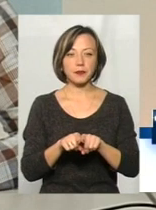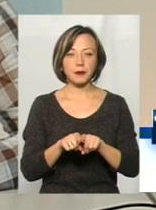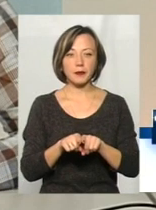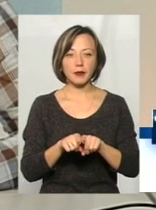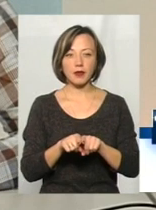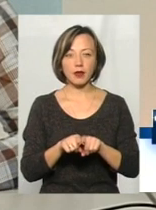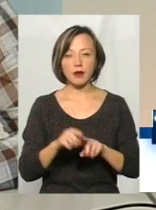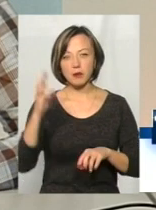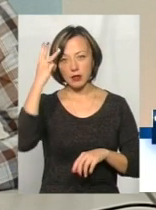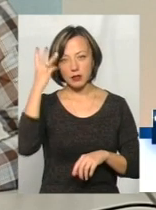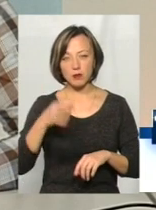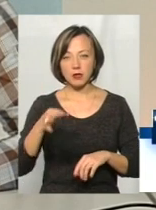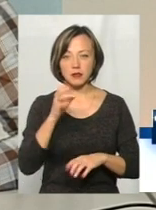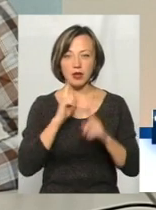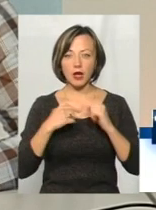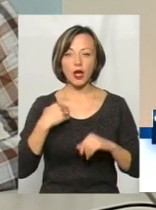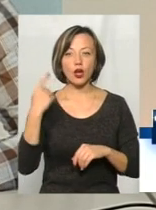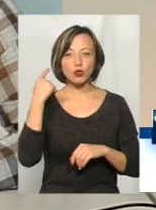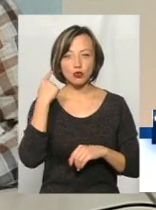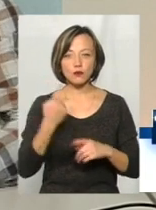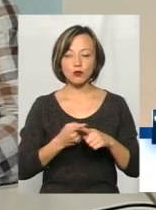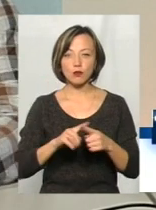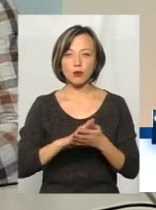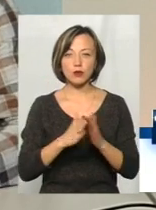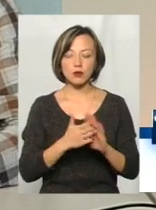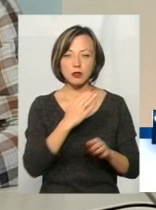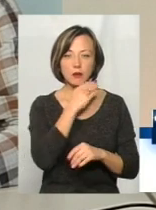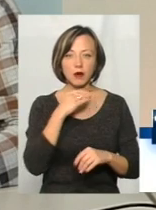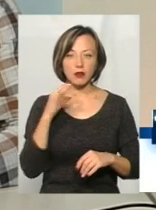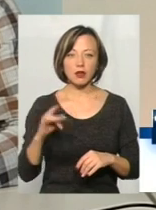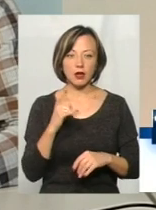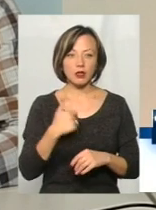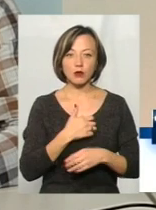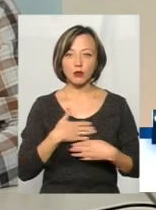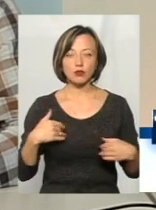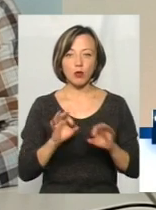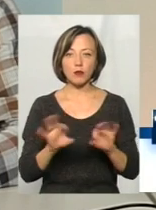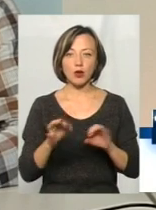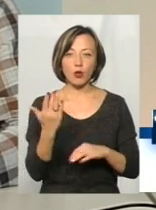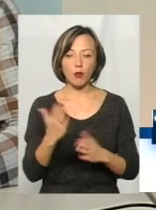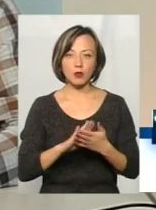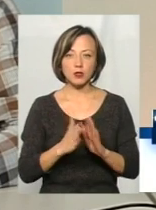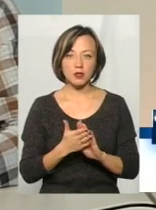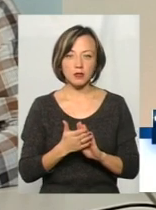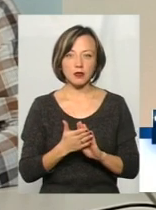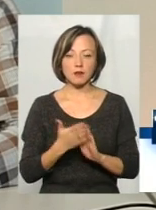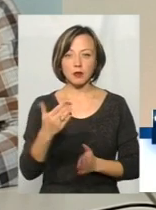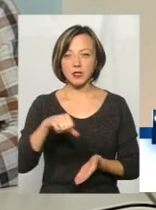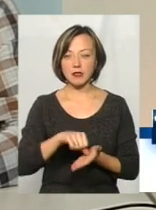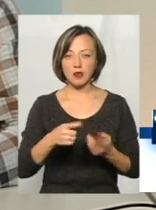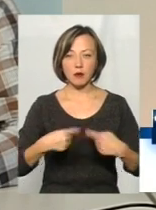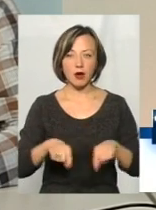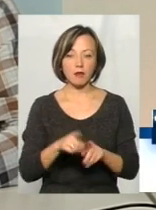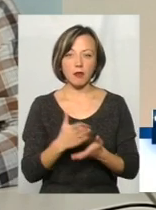Хмельницькій обласній раді. Я чув цю позицію вже неодноразово. Я не хочу коментувати саме його позицію. Він як представник